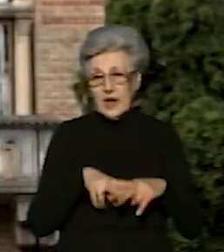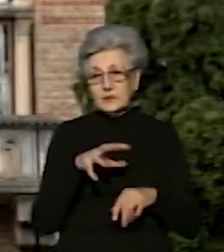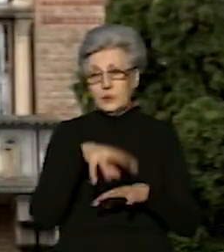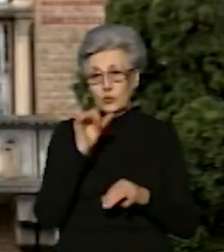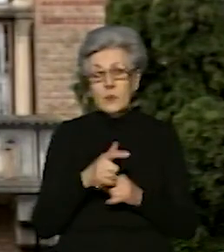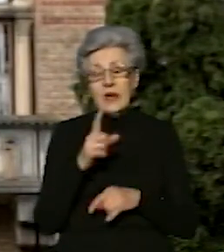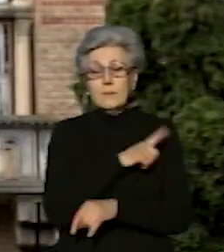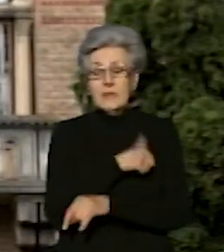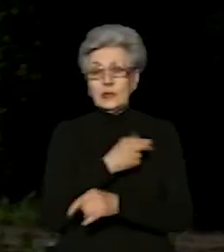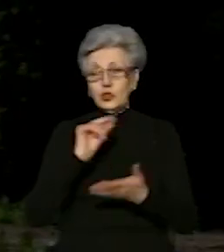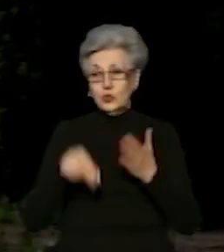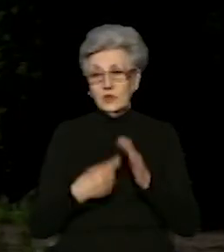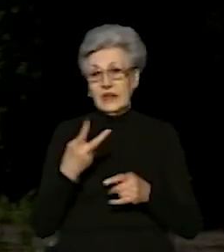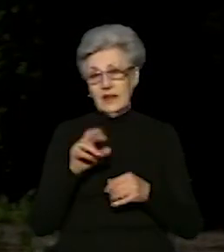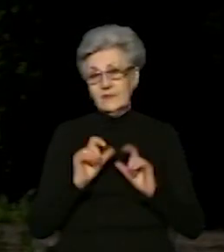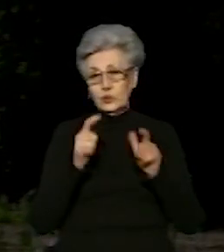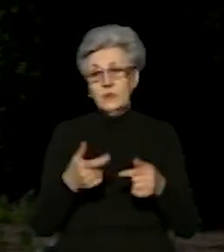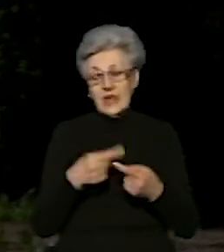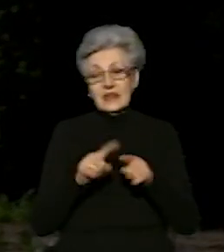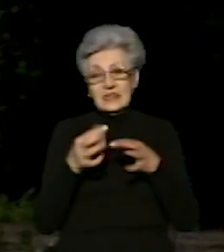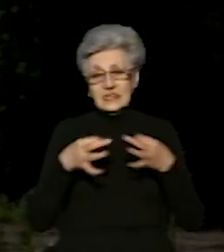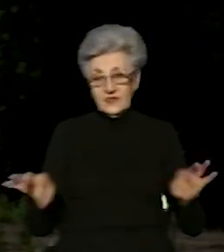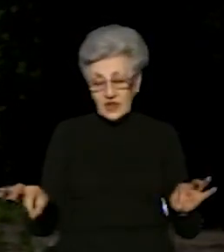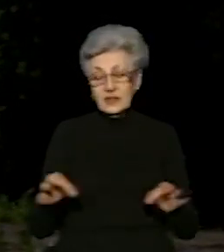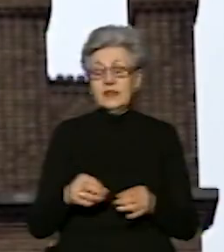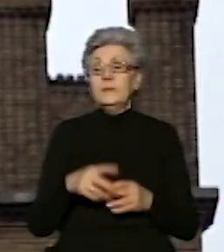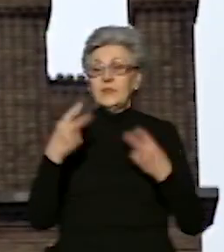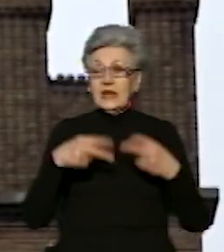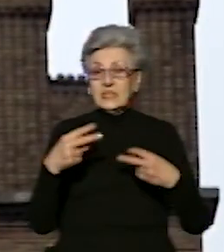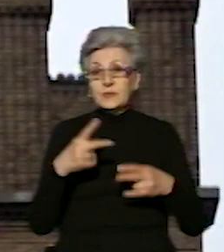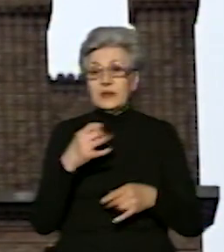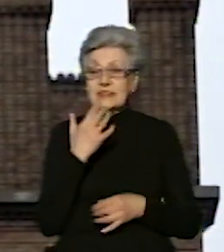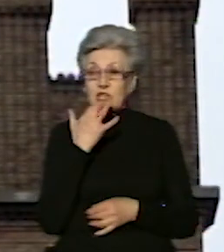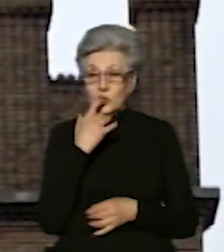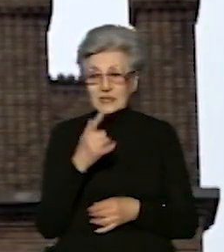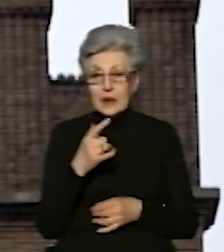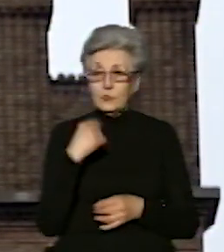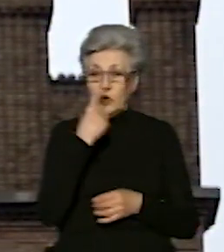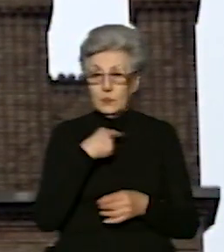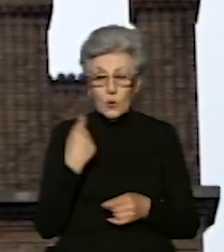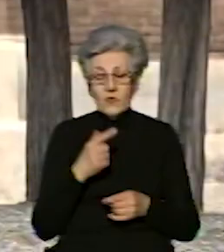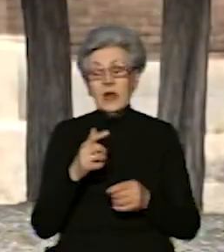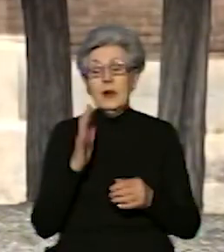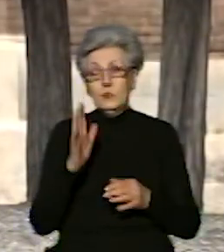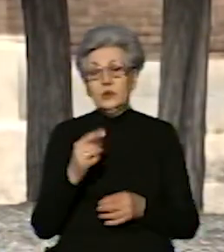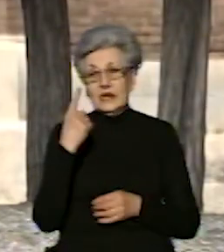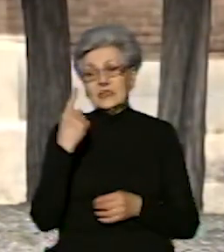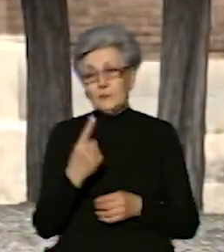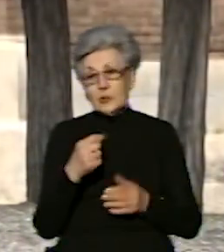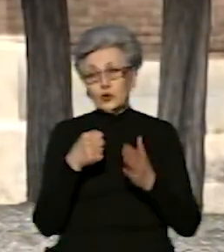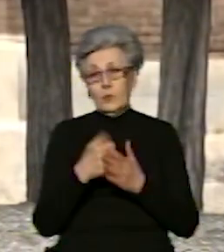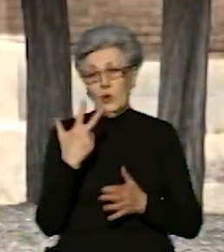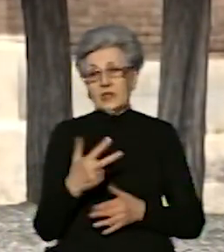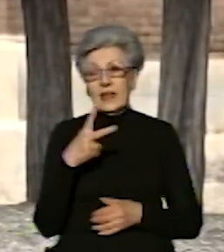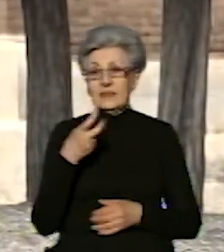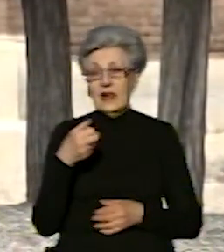для вступників, які звільнені від вступних іспитів. Іспит з іноземної мови запланований на 1 липня, справа – на 3 липня. Фахові іспити